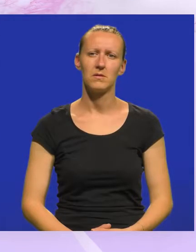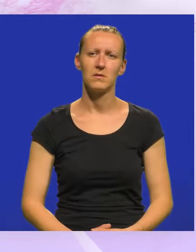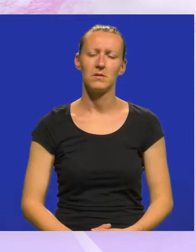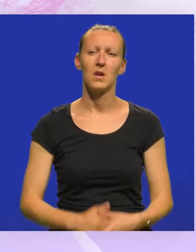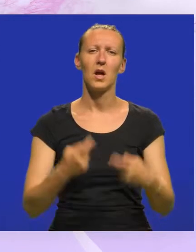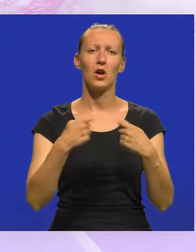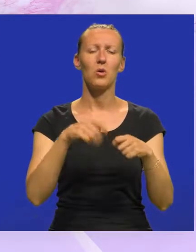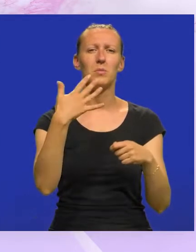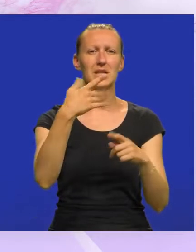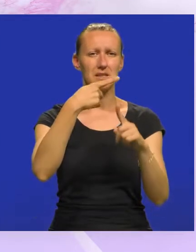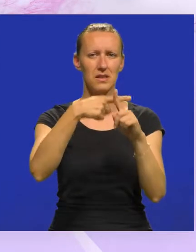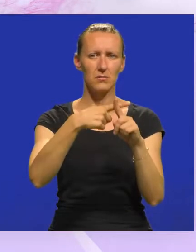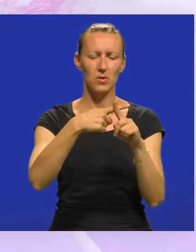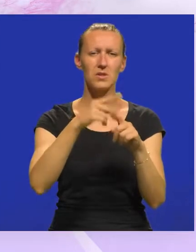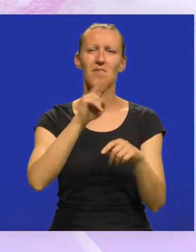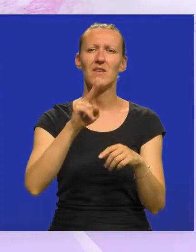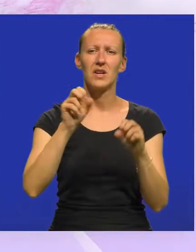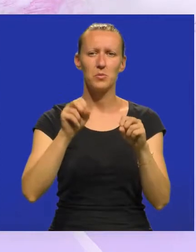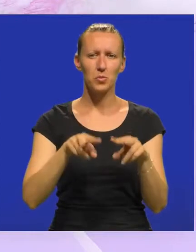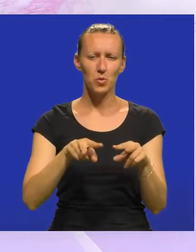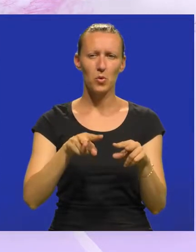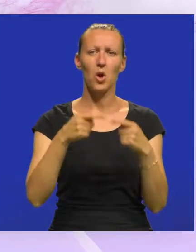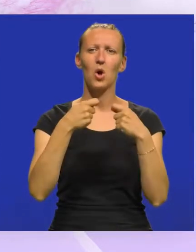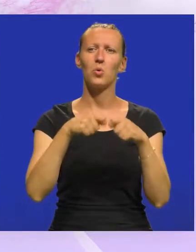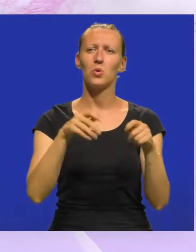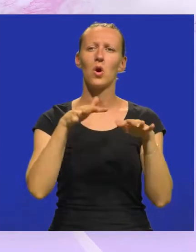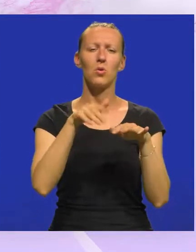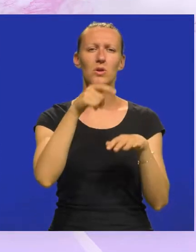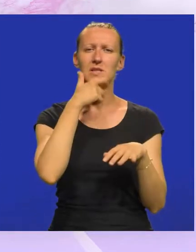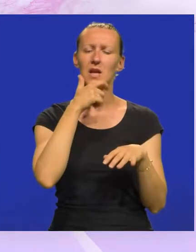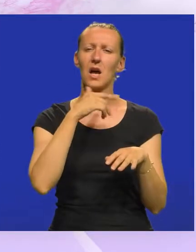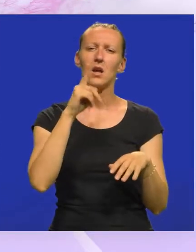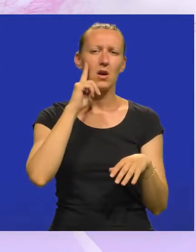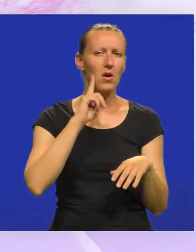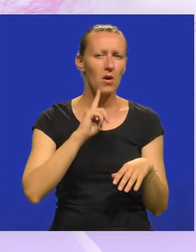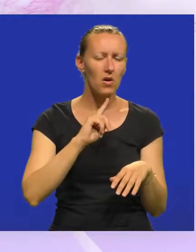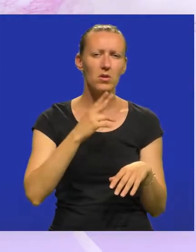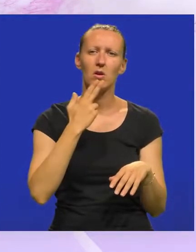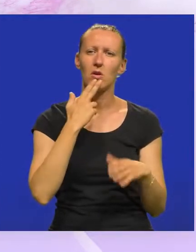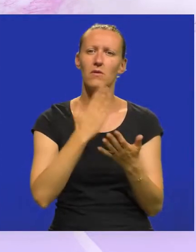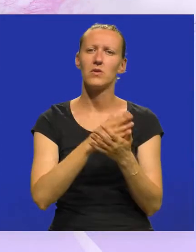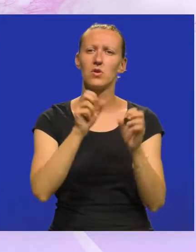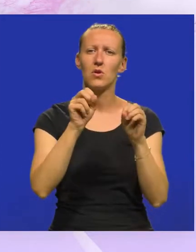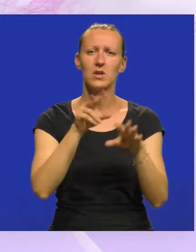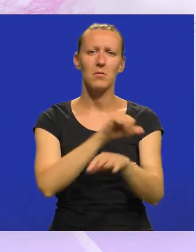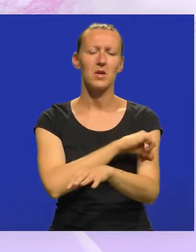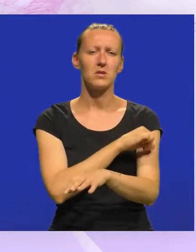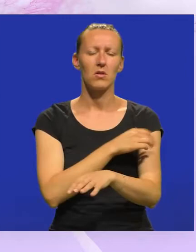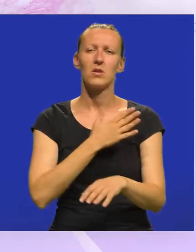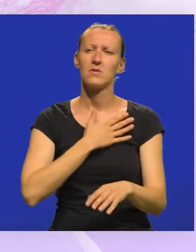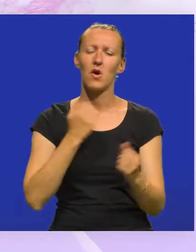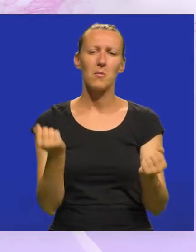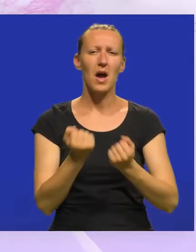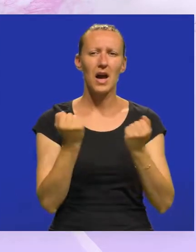Klub 50+, Velivrh Pula, udruga je građana starije životne dobi, koja već 18 godina